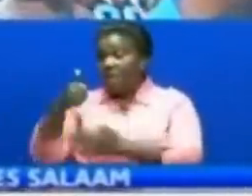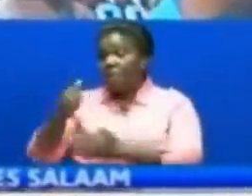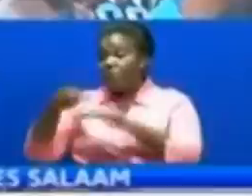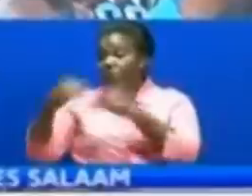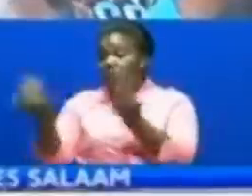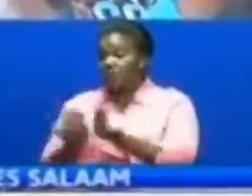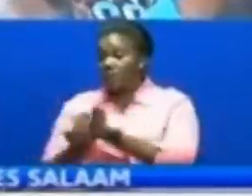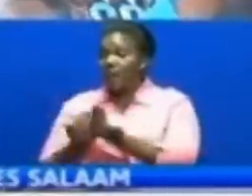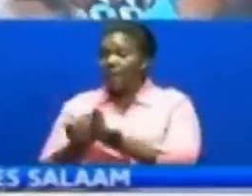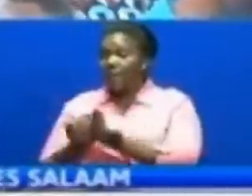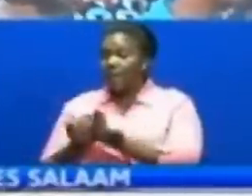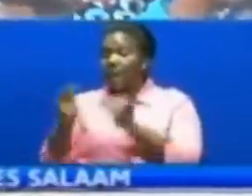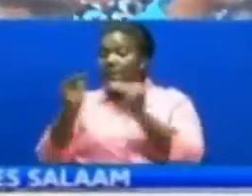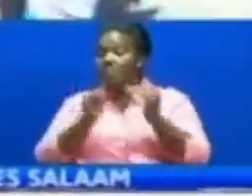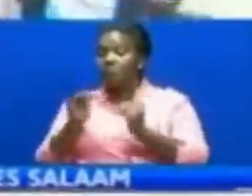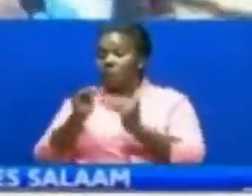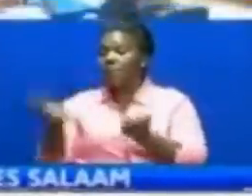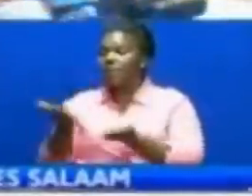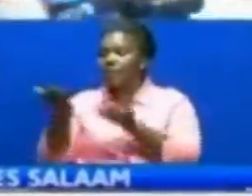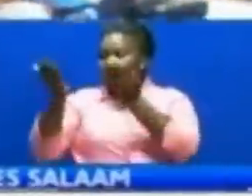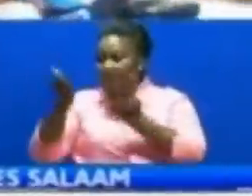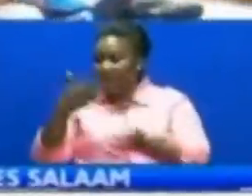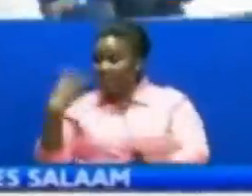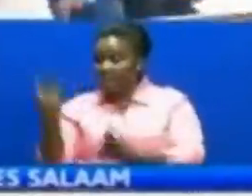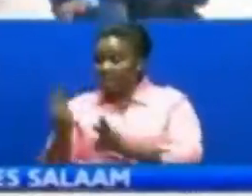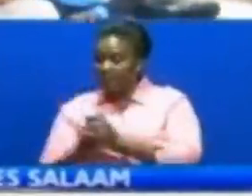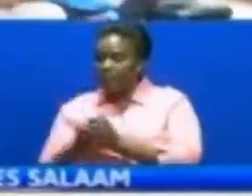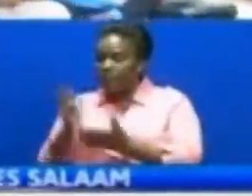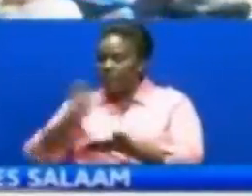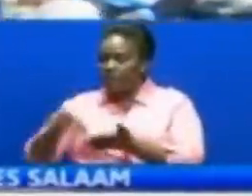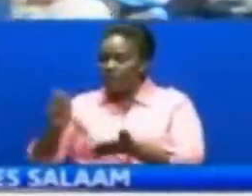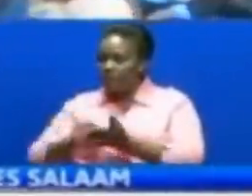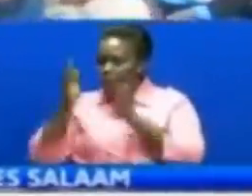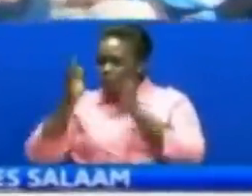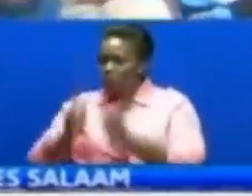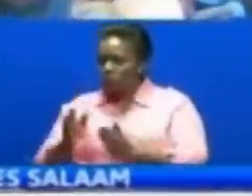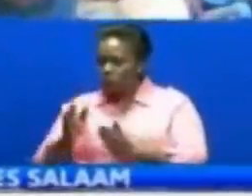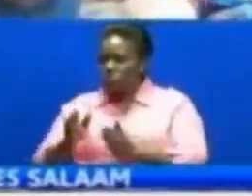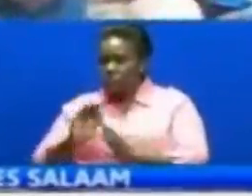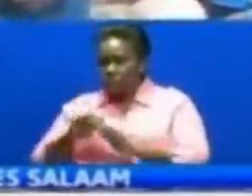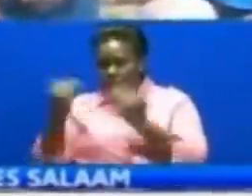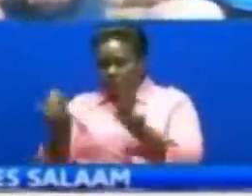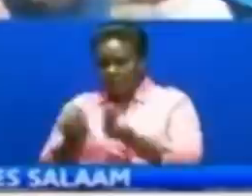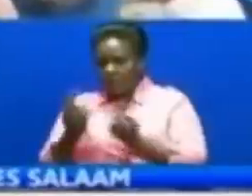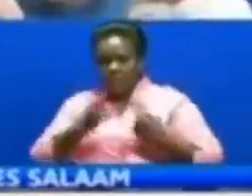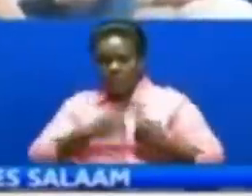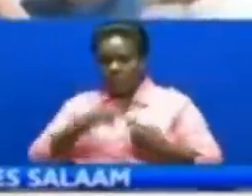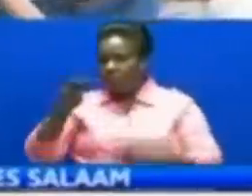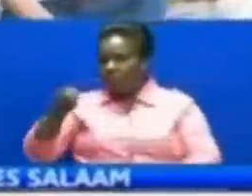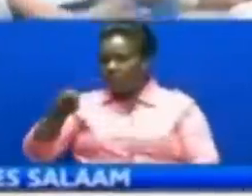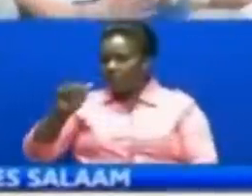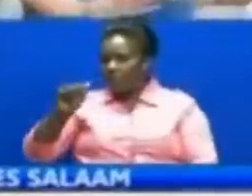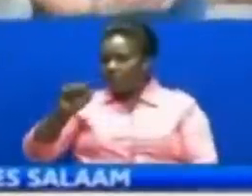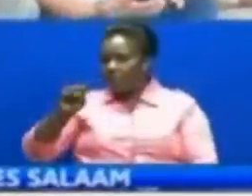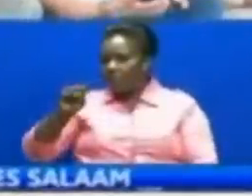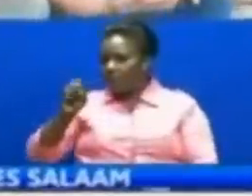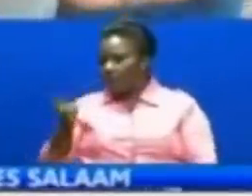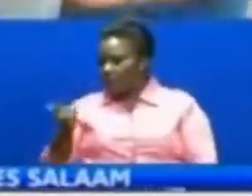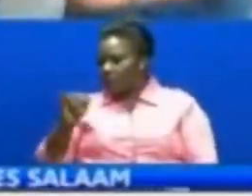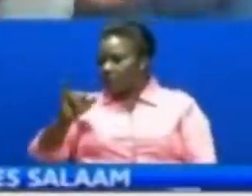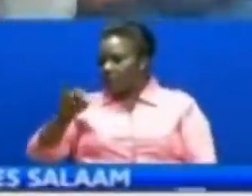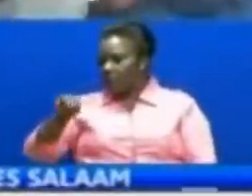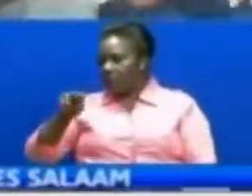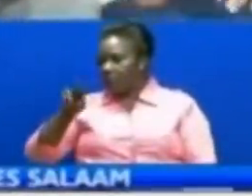Akiwemu walie kuwa katibu mkuu Wachama hicho Tanzania bara Dr. Vincent Mashinji Machi kumi mwaka